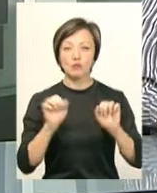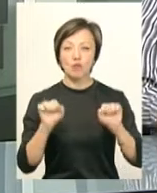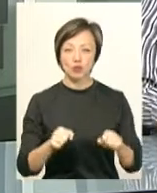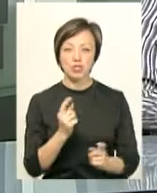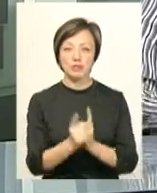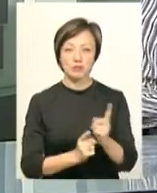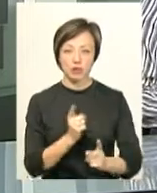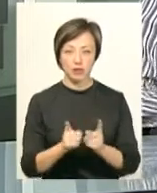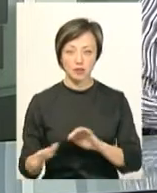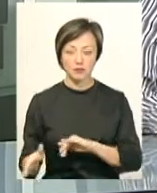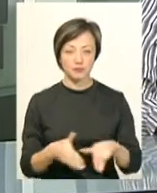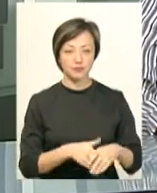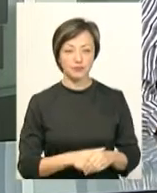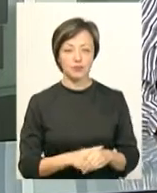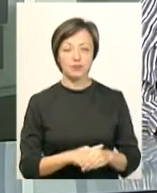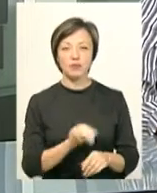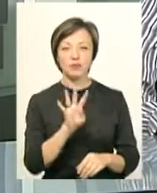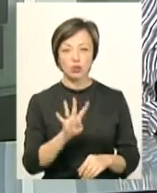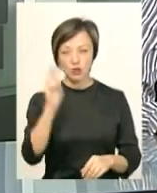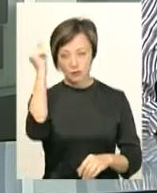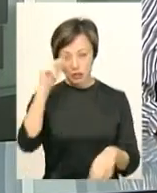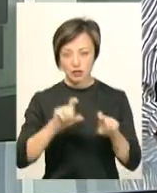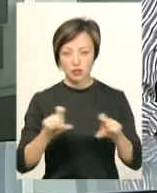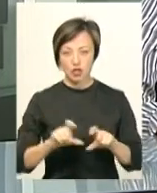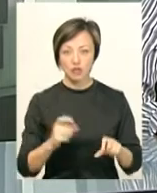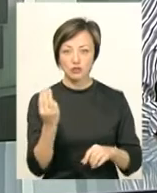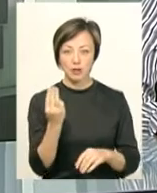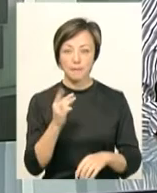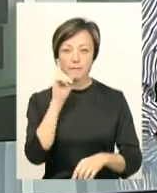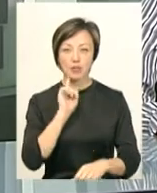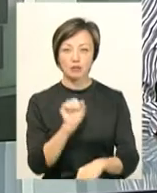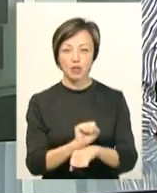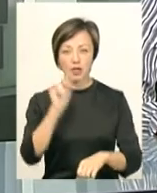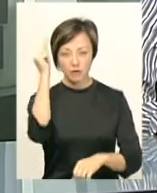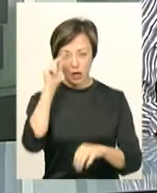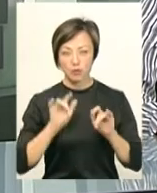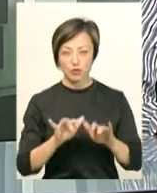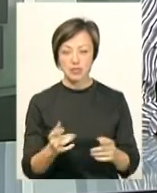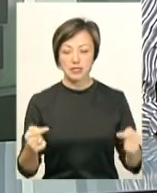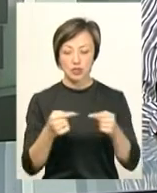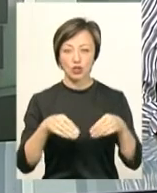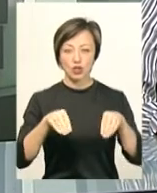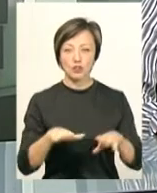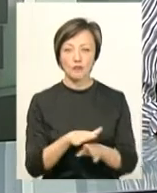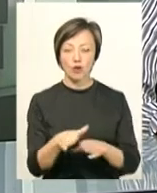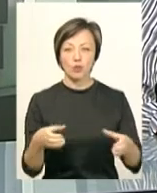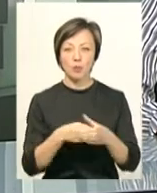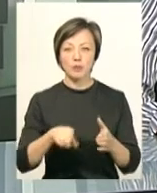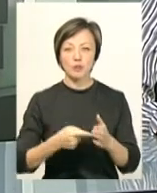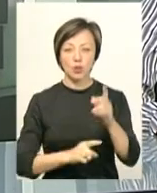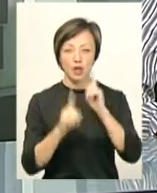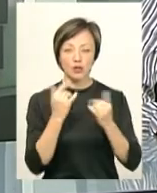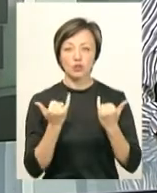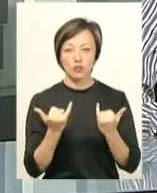може змінюватися. У чотирьох навчальних закладах у Шепетівці призупинили навчальний процес. Згідно рішення виконкому міської ради,